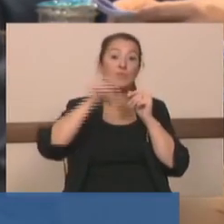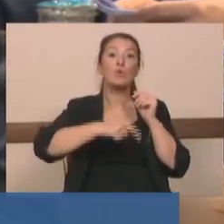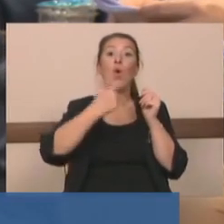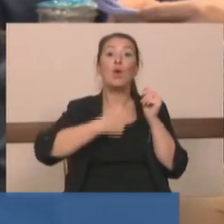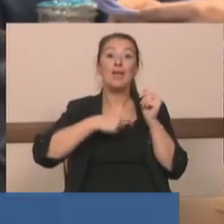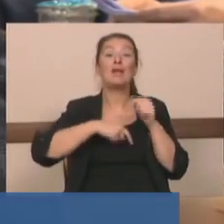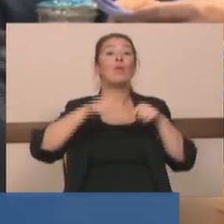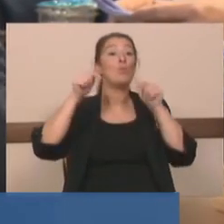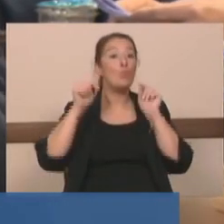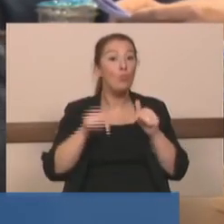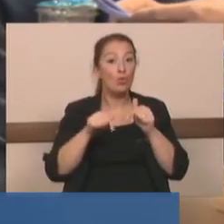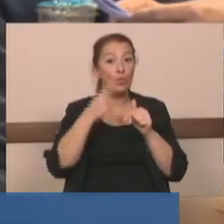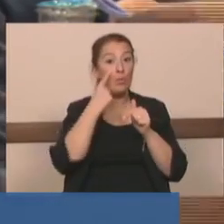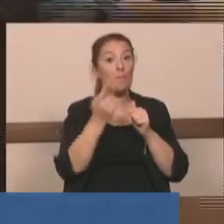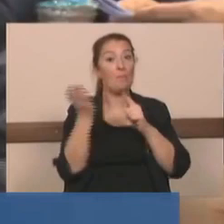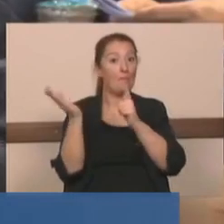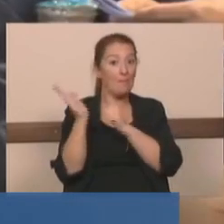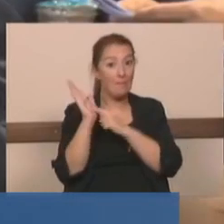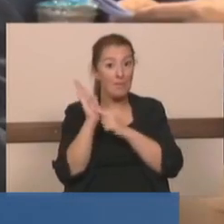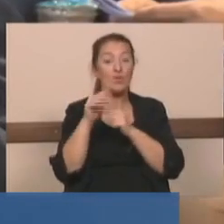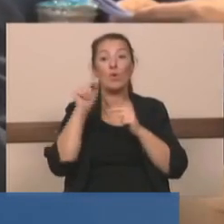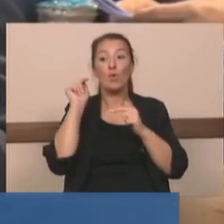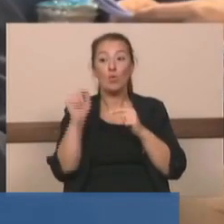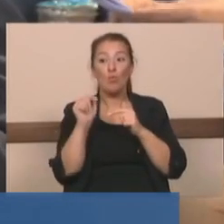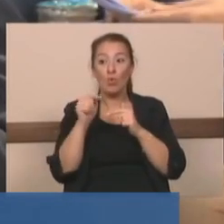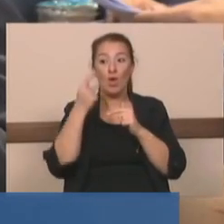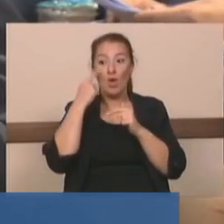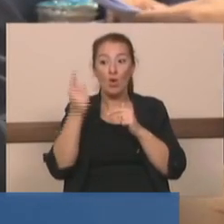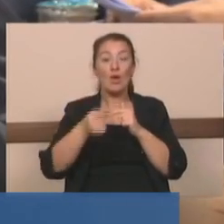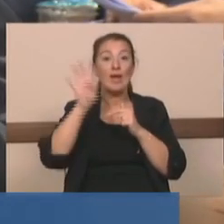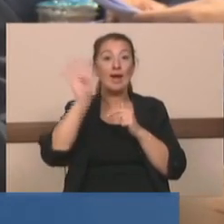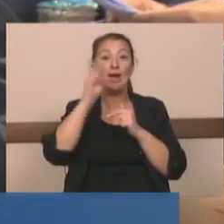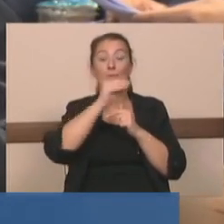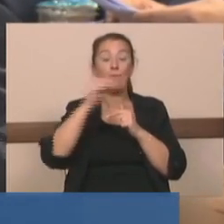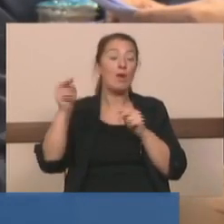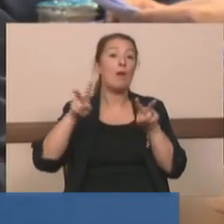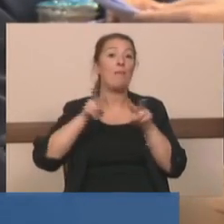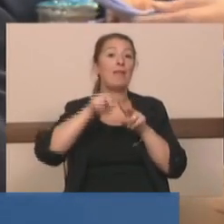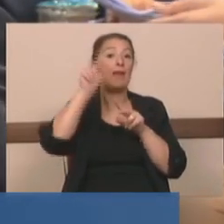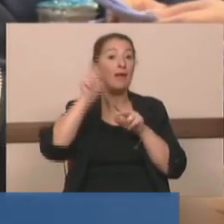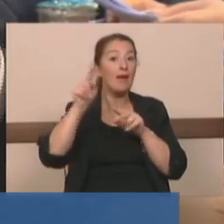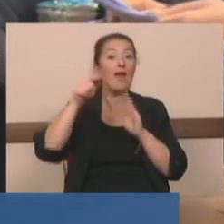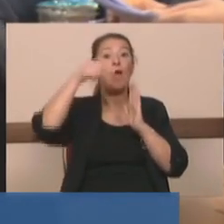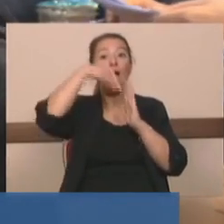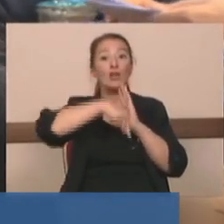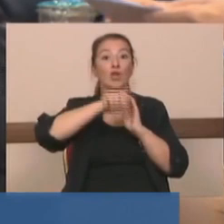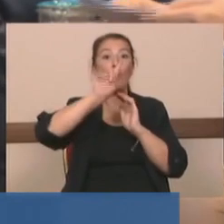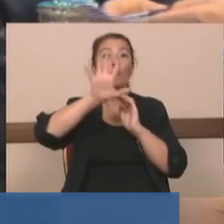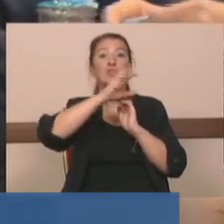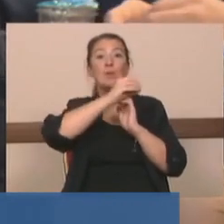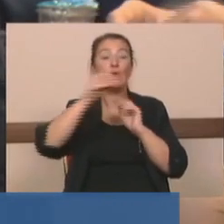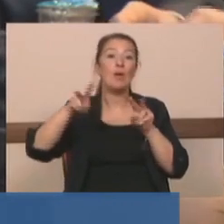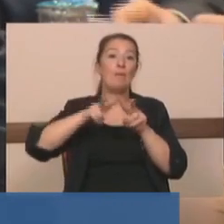bakınız burada buradaki reklasyon olan olarak kırk milyon metrekare aşağıdaki bölgede de on beş milyon